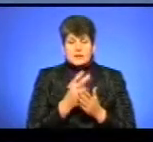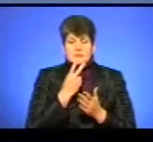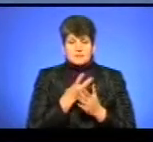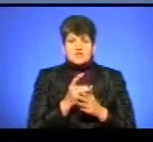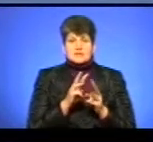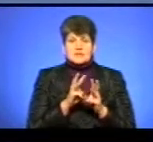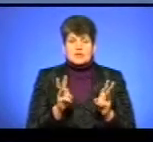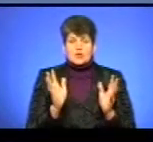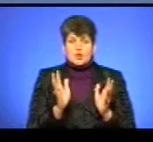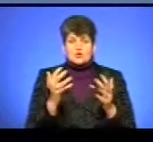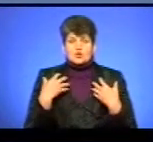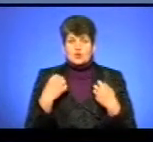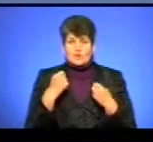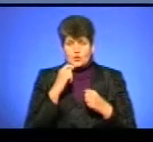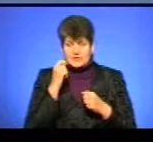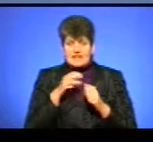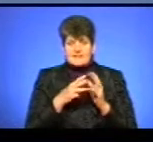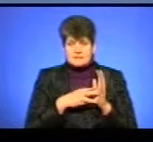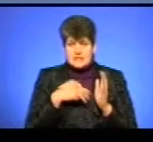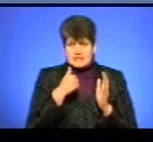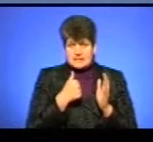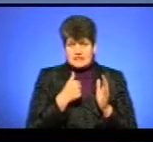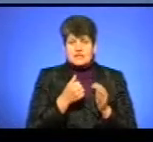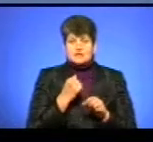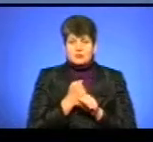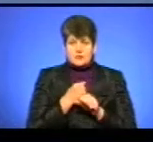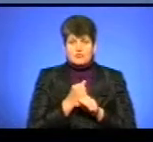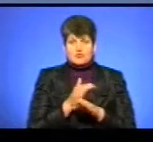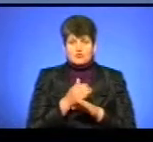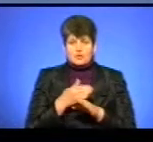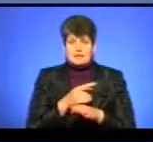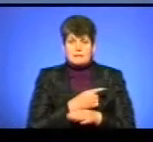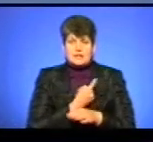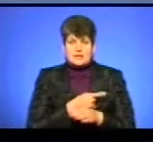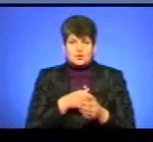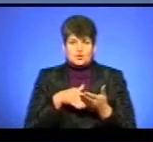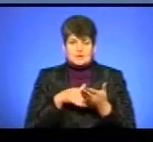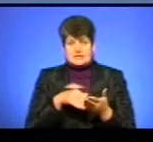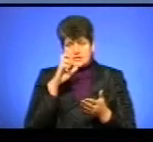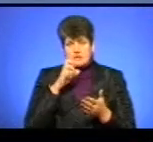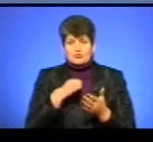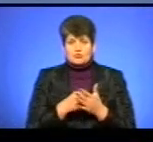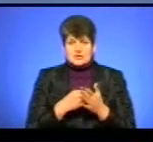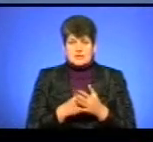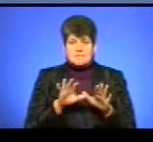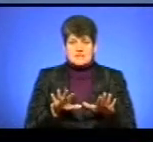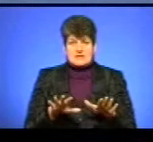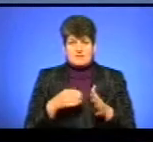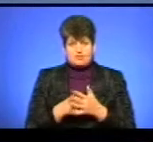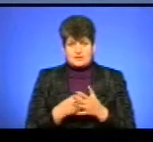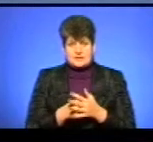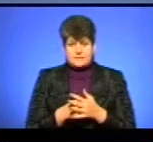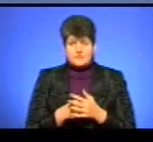Міністерству охорони здоров'я України на 2018 рік, та здійснив розподіл медичної субвенції з державного бюджету місцевим бюджетом.